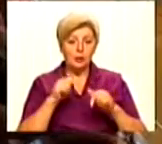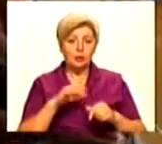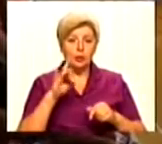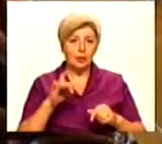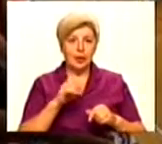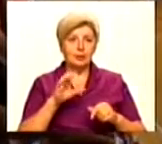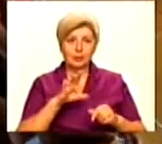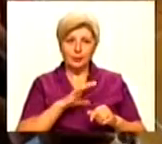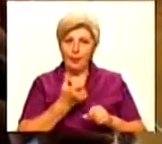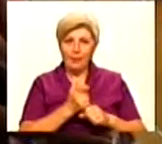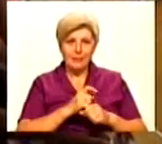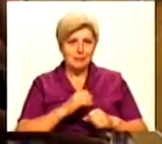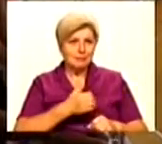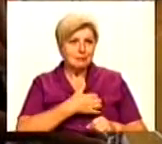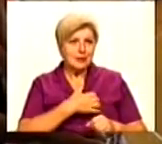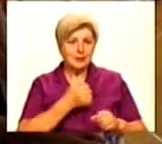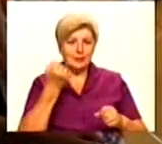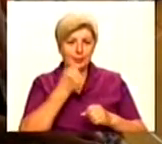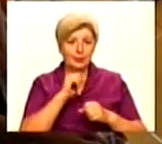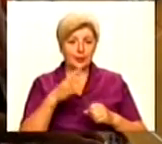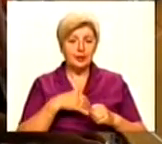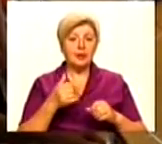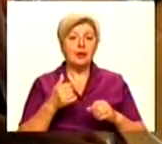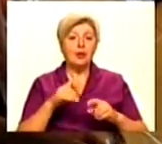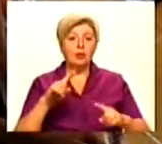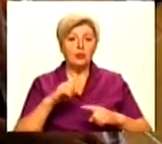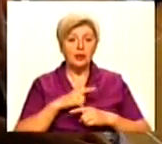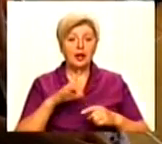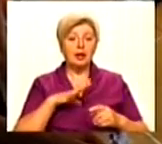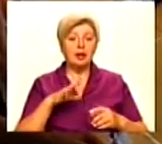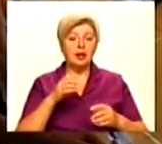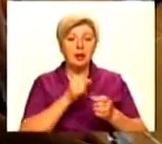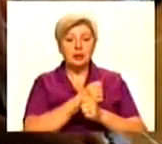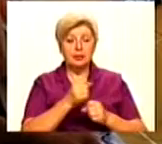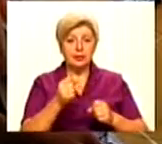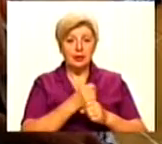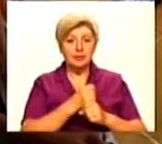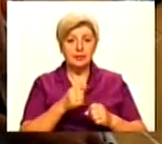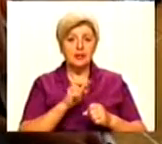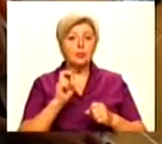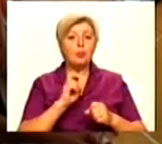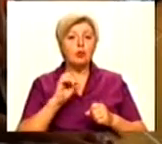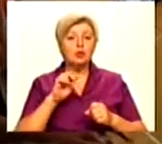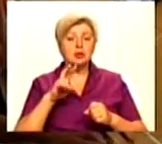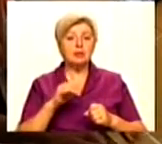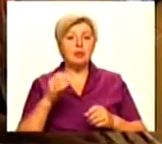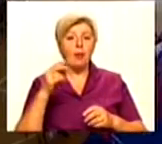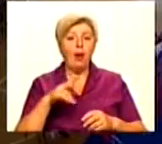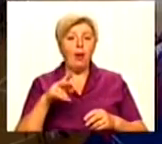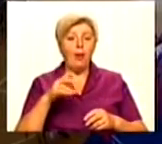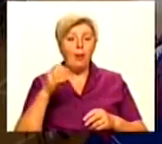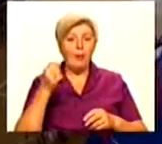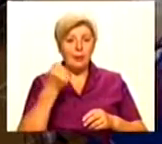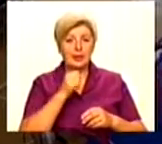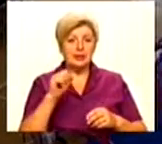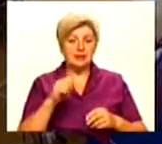вмотивований і переміг. У фінальному поєдинку бився з бронзовим призером чемпіонату світу серед школярів. Я переміг його заявною перевагою